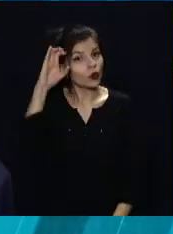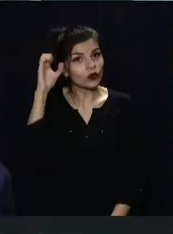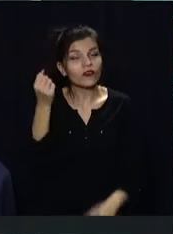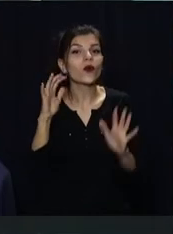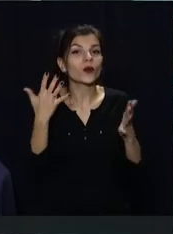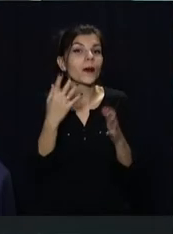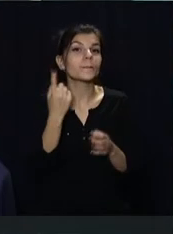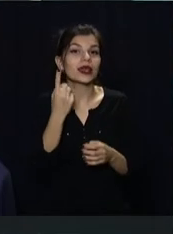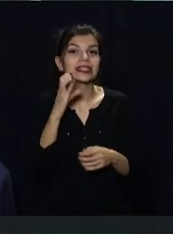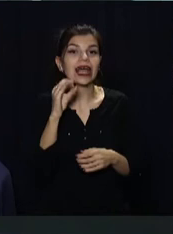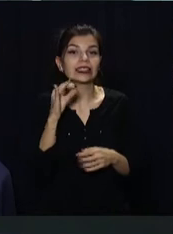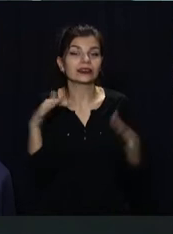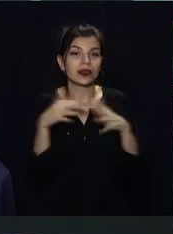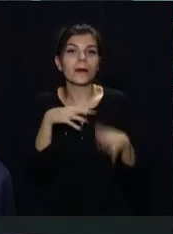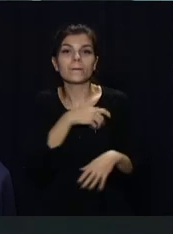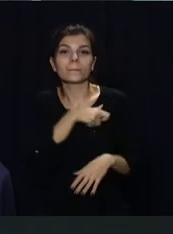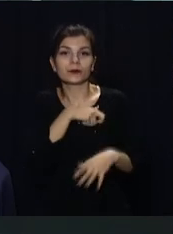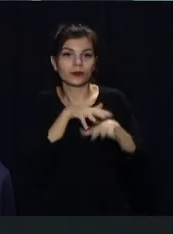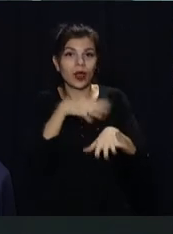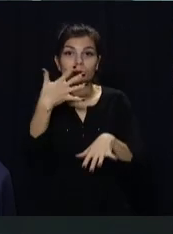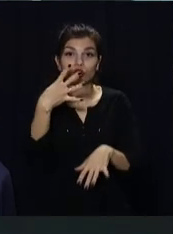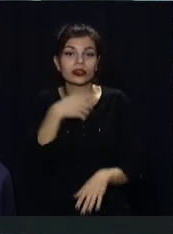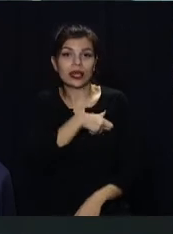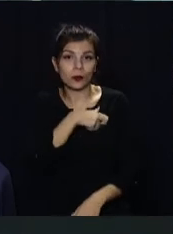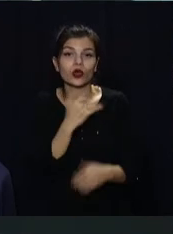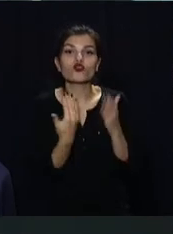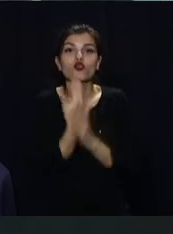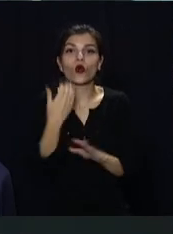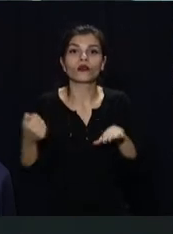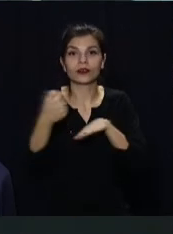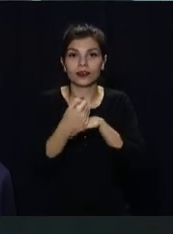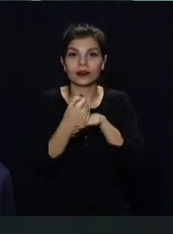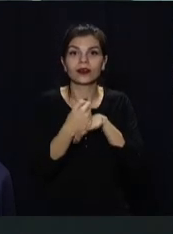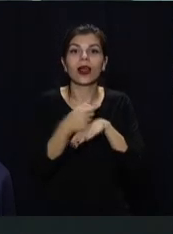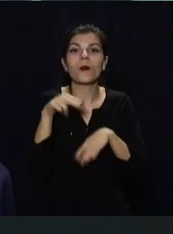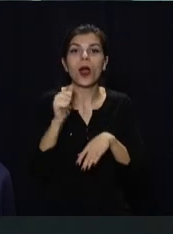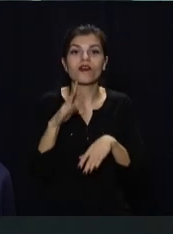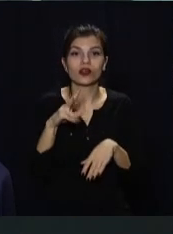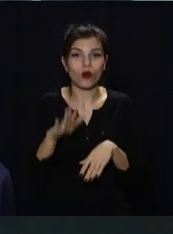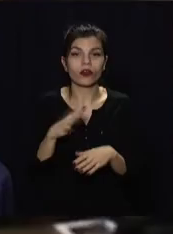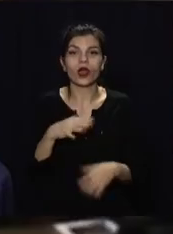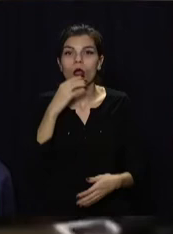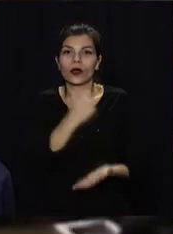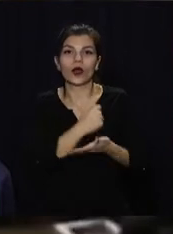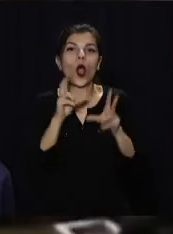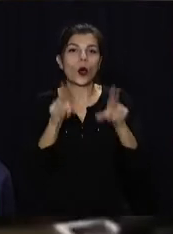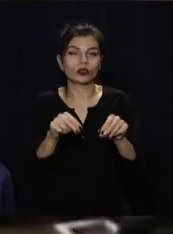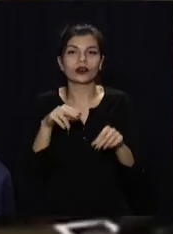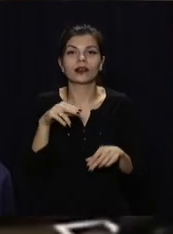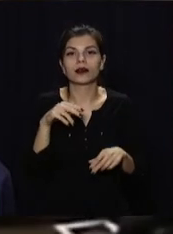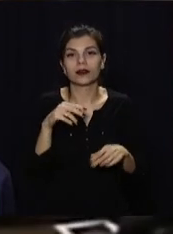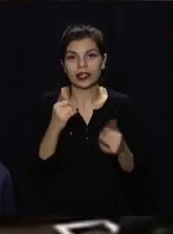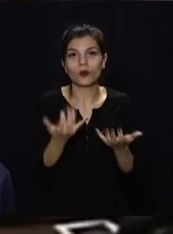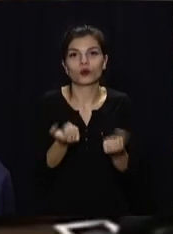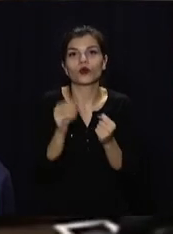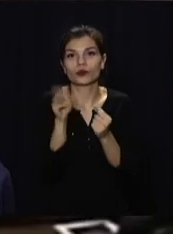У Кривому Розі відбулася перша сесія міської ради. 54 депутати та новообраний учільник містя Костянтин Павлов склали присягу та